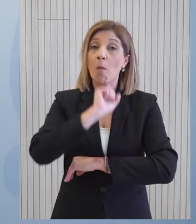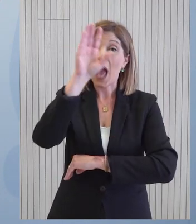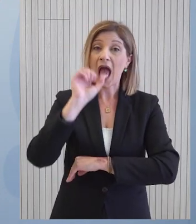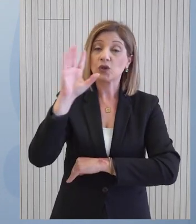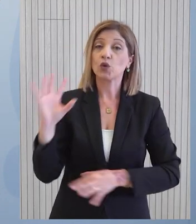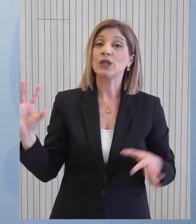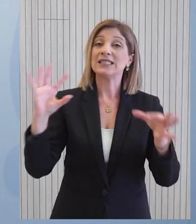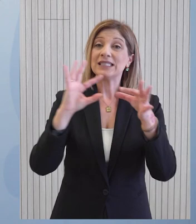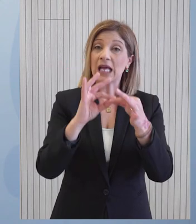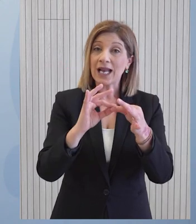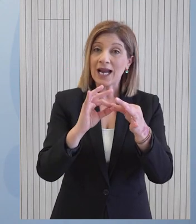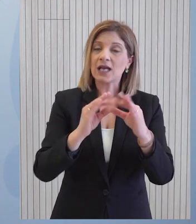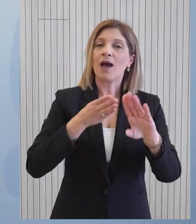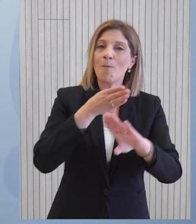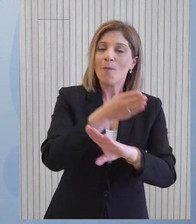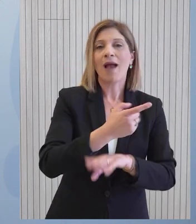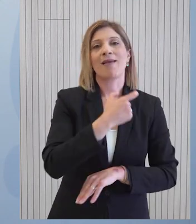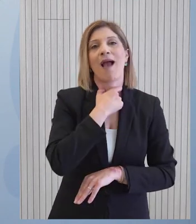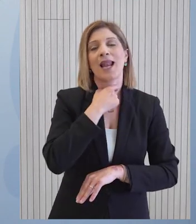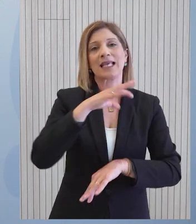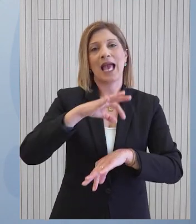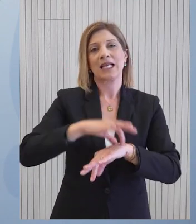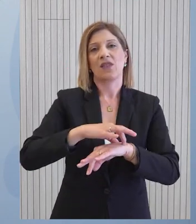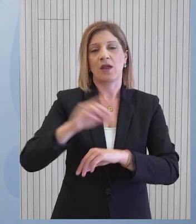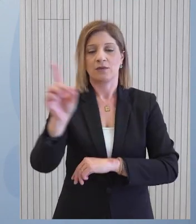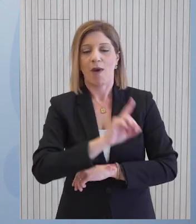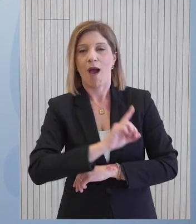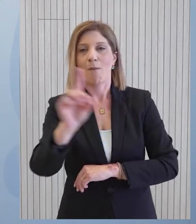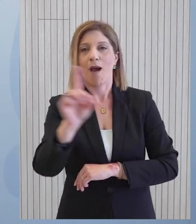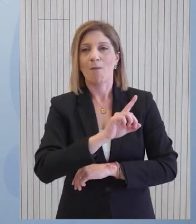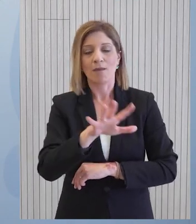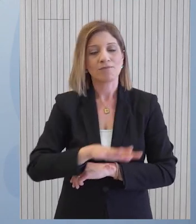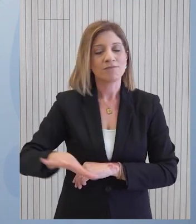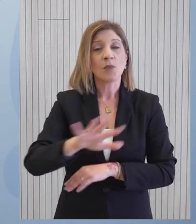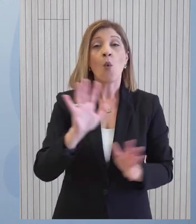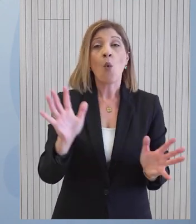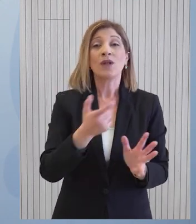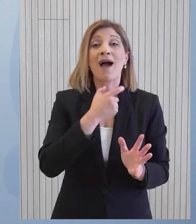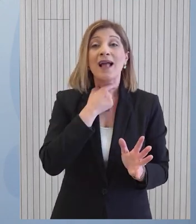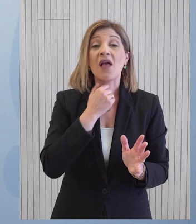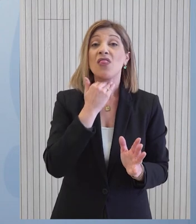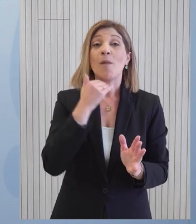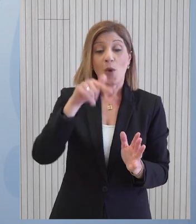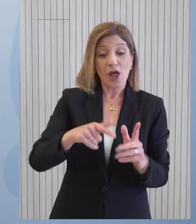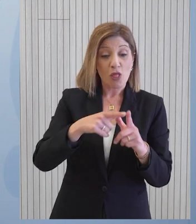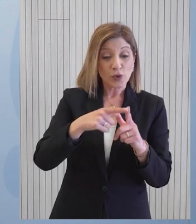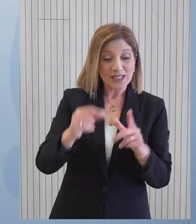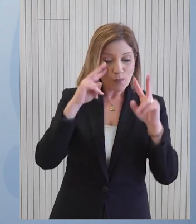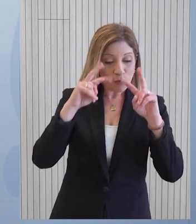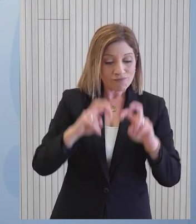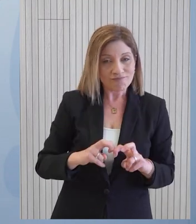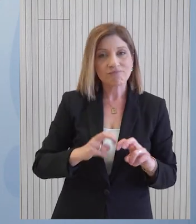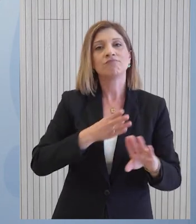Εξωτερικού, το οποίο ενεργοποιείται για την άμωση διακομιδί στα κέντρα αυτά των περιστατικών που δεν μπορούν να αντιμετωπιστούν στην Κύπρο.